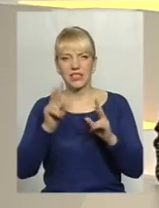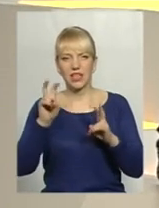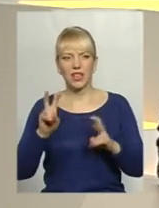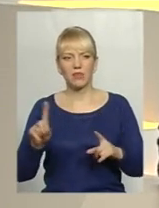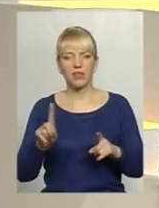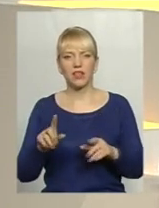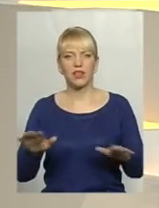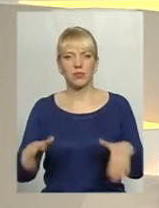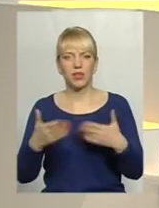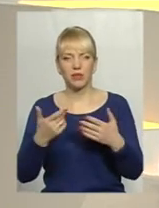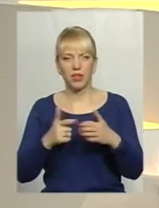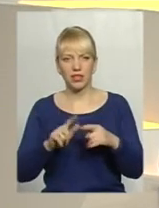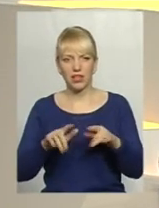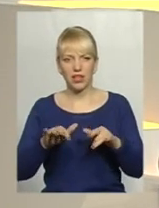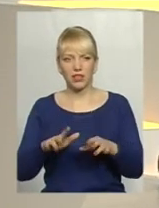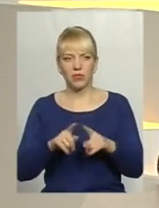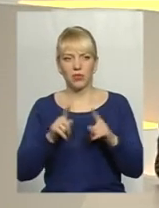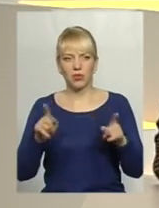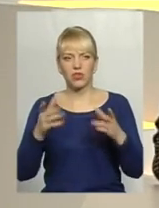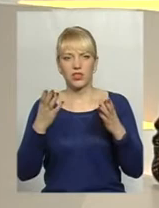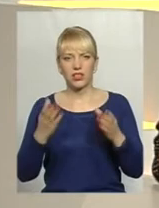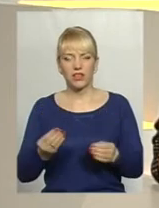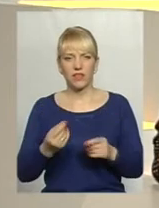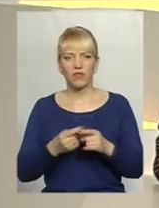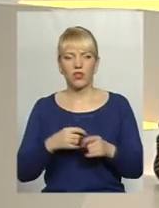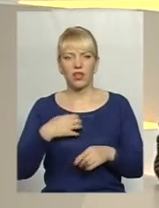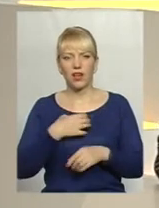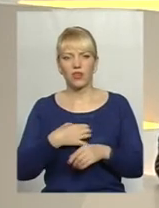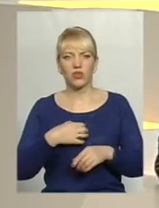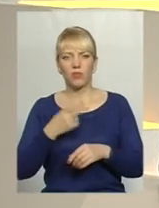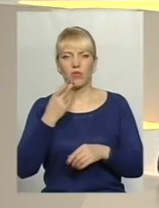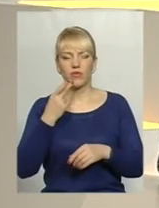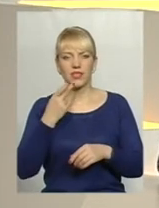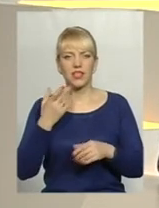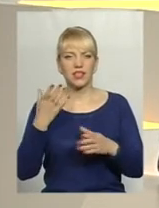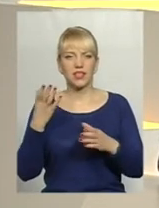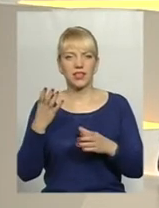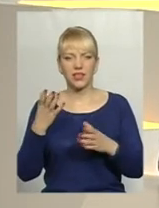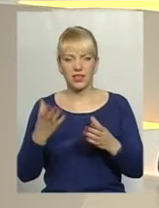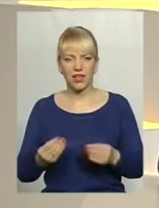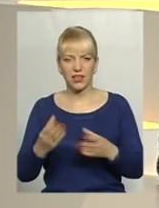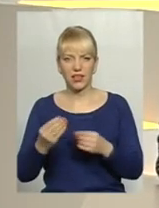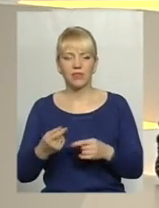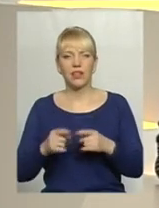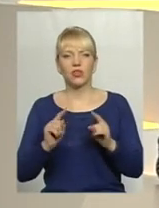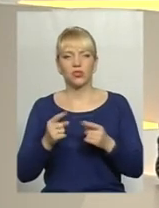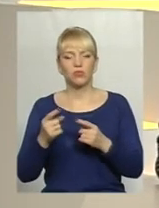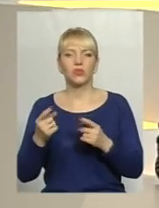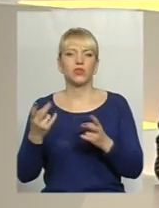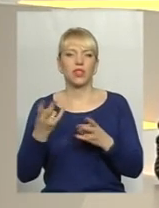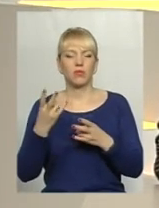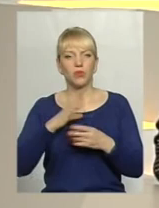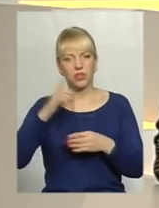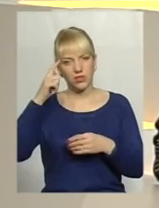піднімала акція впродовж цих декількох днів, вони актуальні повсяк день і повсяк час. Тому давайте будемо